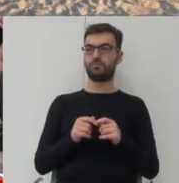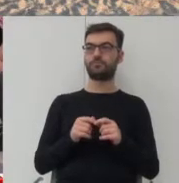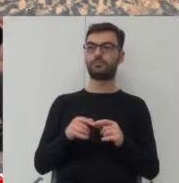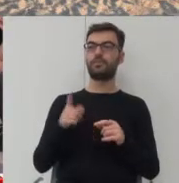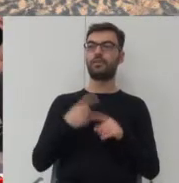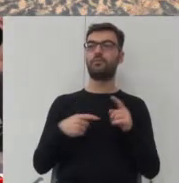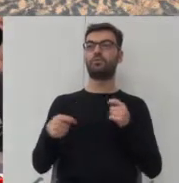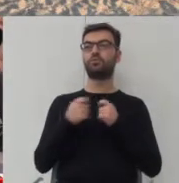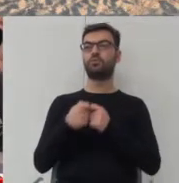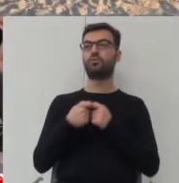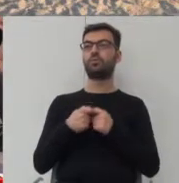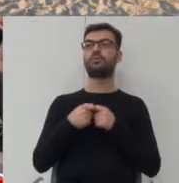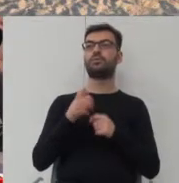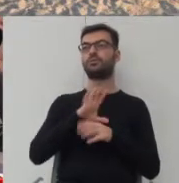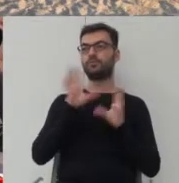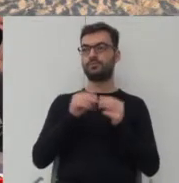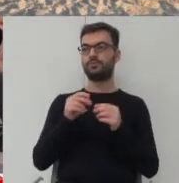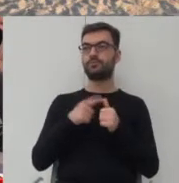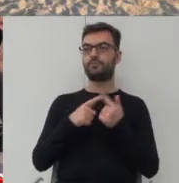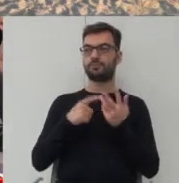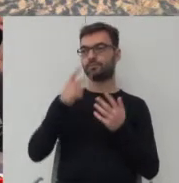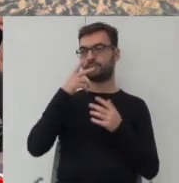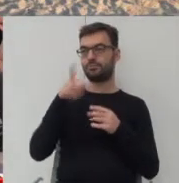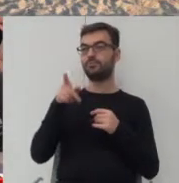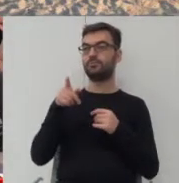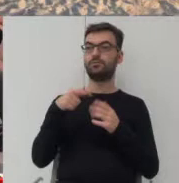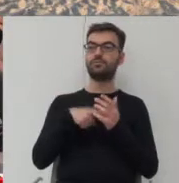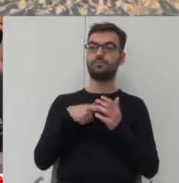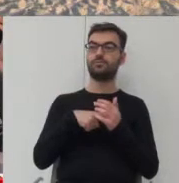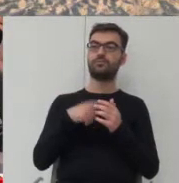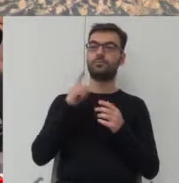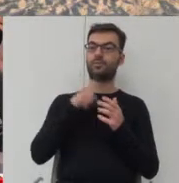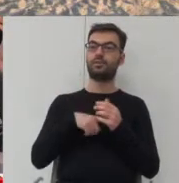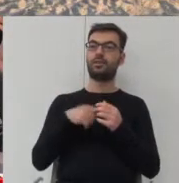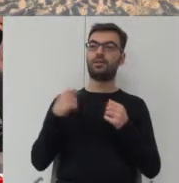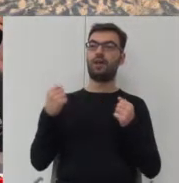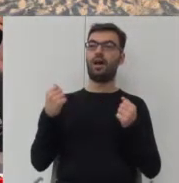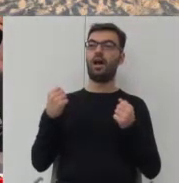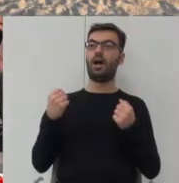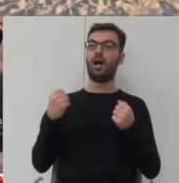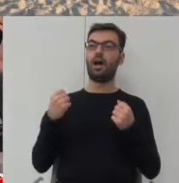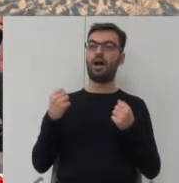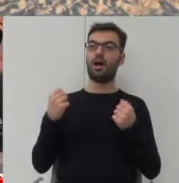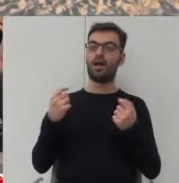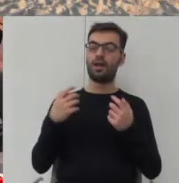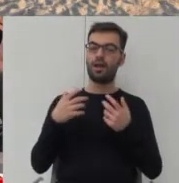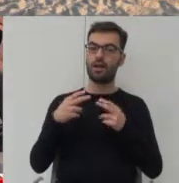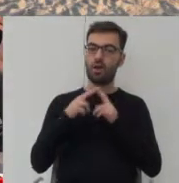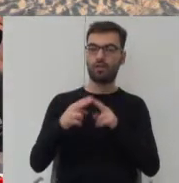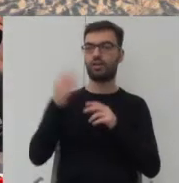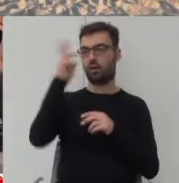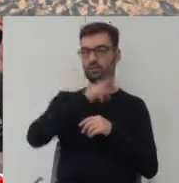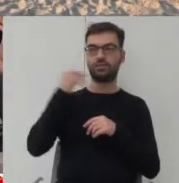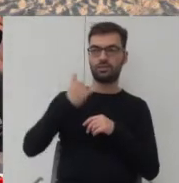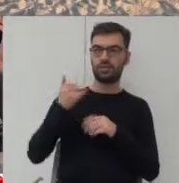wszystkich elementów infrastruktury pokazanych przez Monikę jest to, że właśnie stymulują aktywną interakcję rodziców z dziećmi. I to jest taka płaszczyzna,